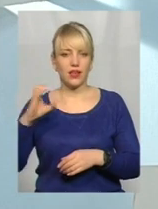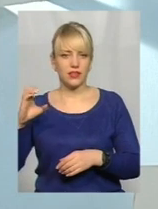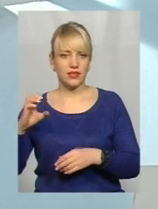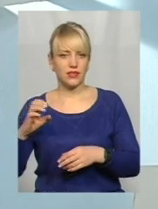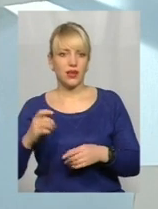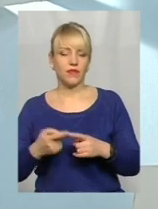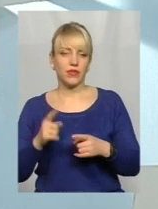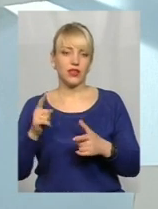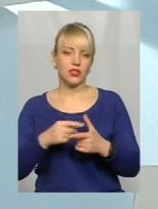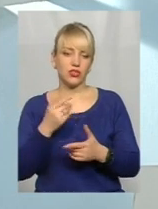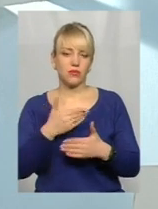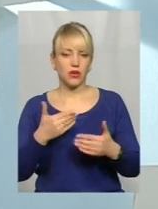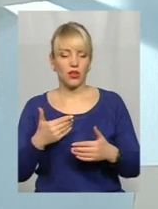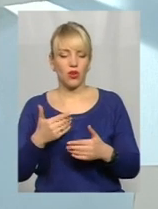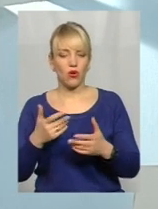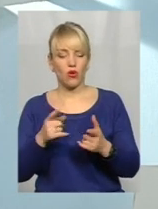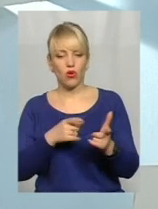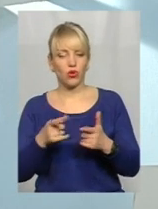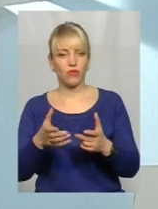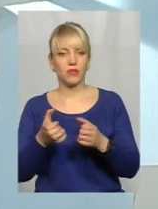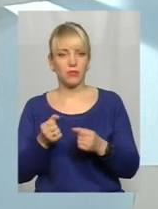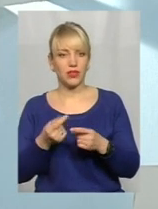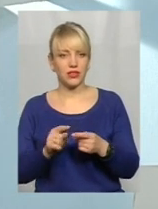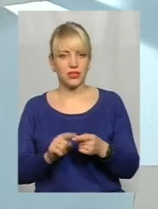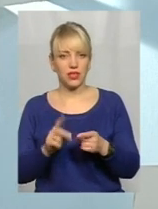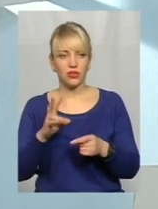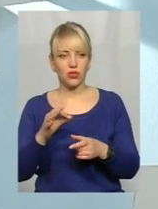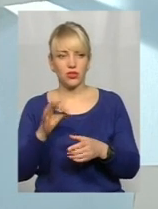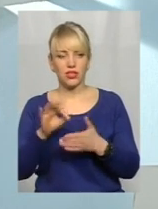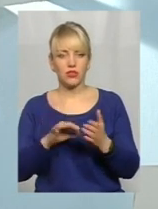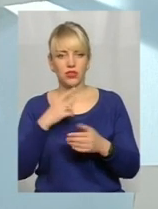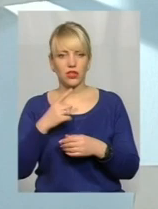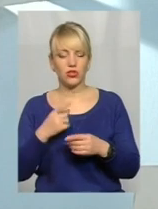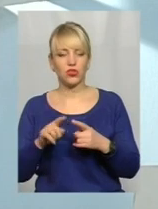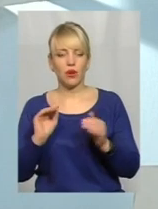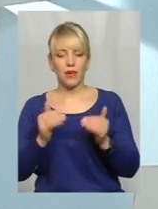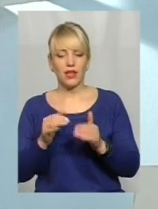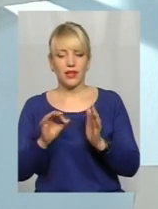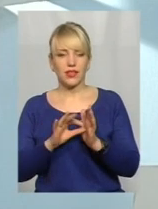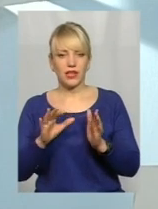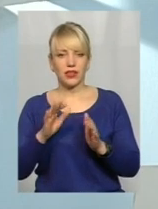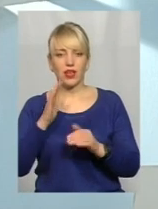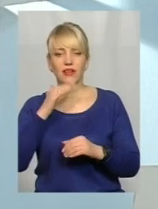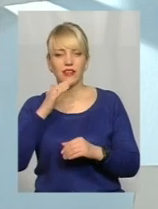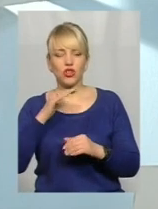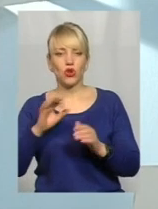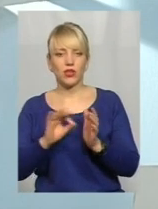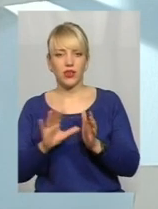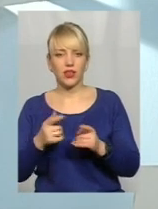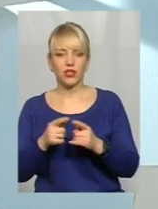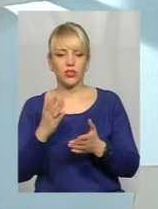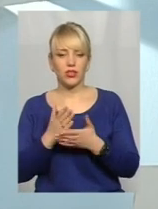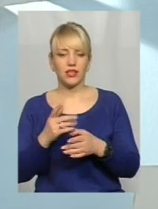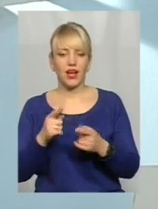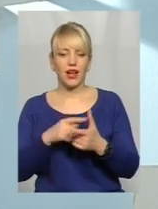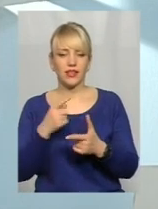готові ці ризики приймати. Проте, скажу одразу, що відносно малої гідроенергетики є зараз альтернативні бачення того,